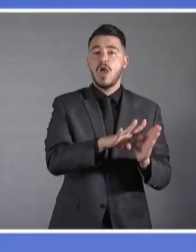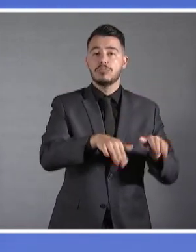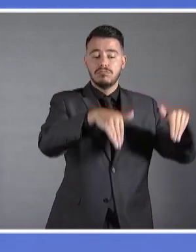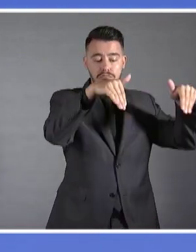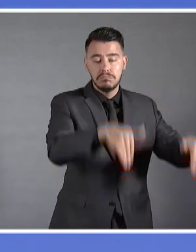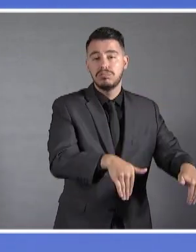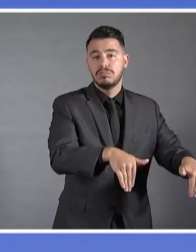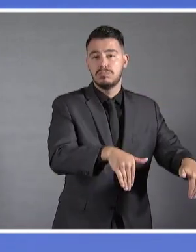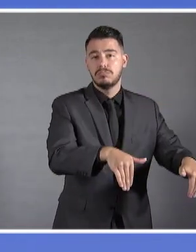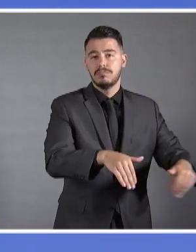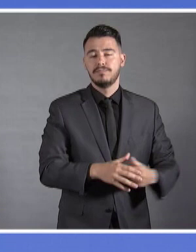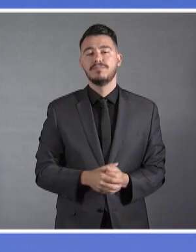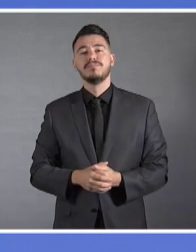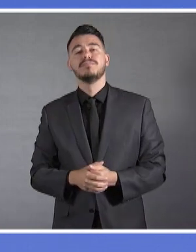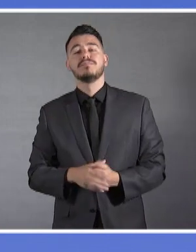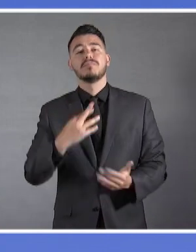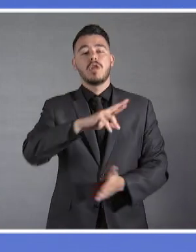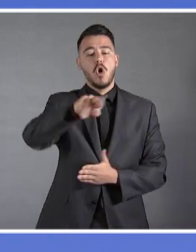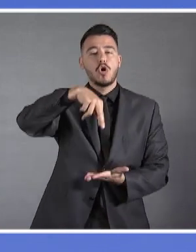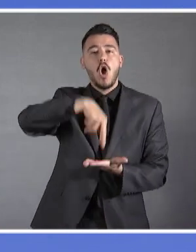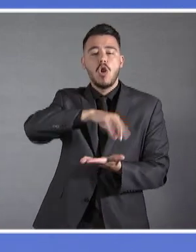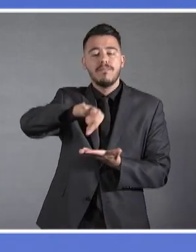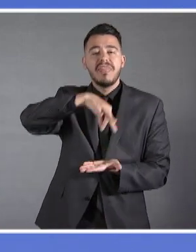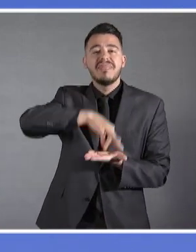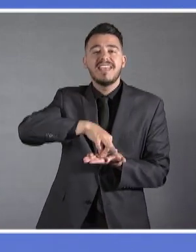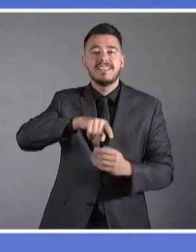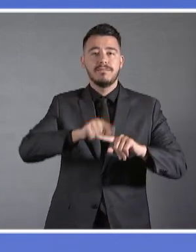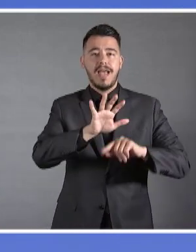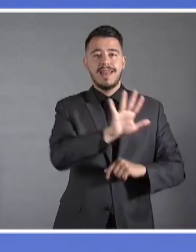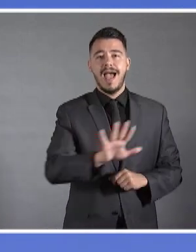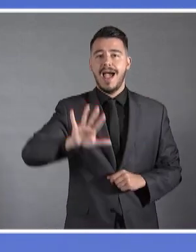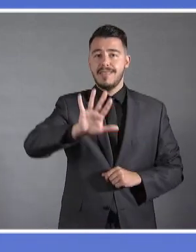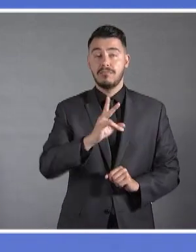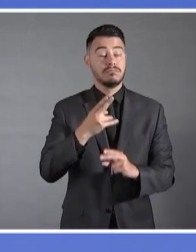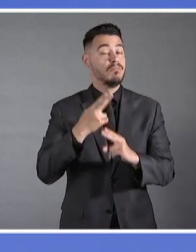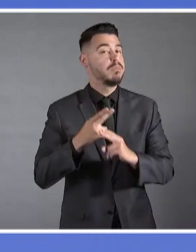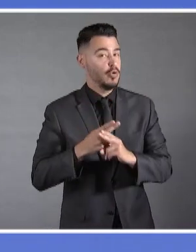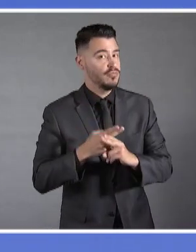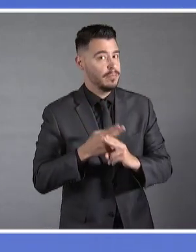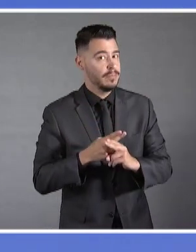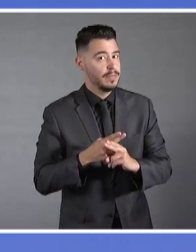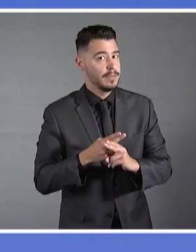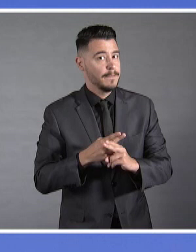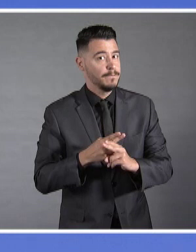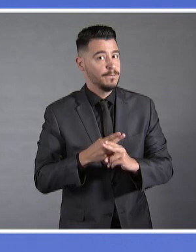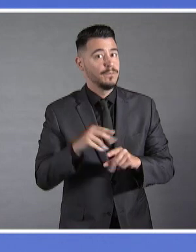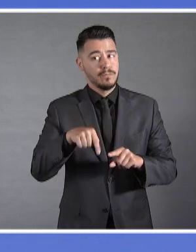ξανά τον γεωπολιτικό και γεωστρατογικό του ρόλο. Και σήμερα, μπροστά στις νέες προκλήσεις, με